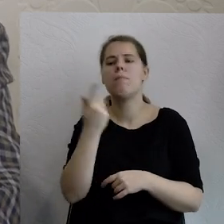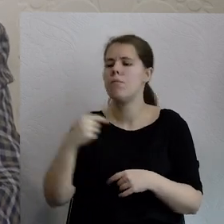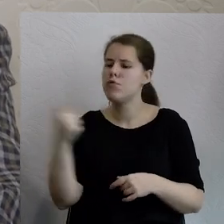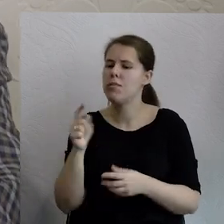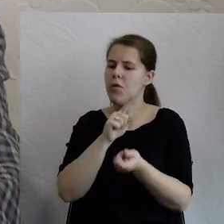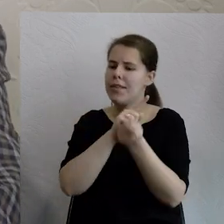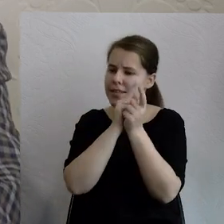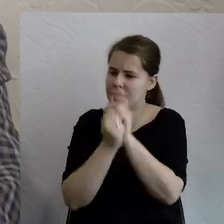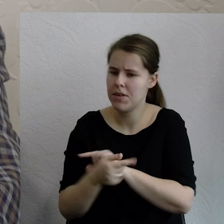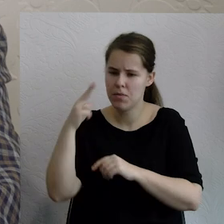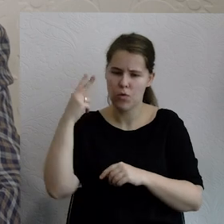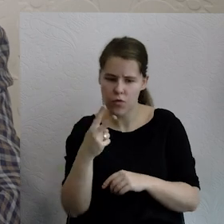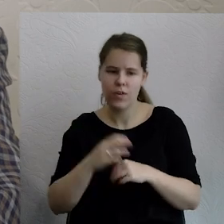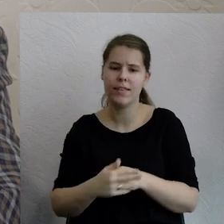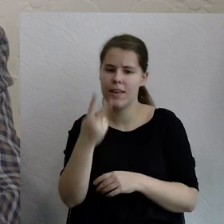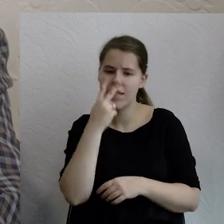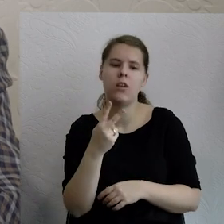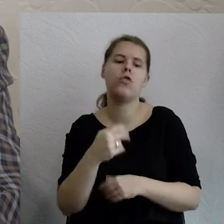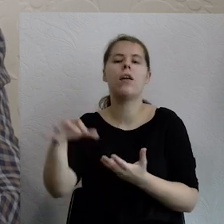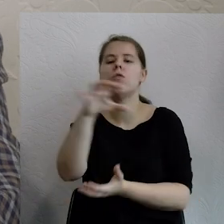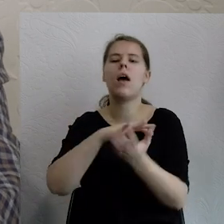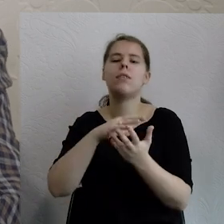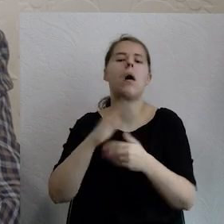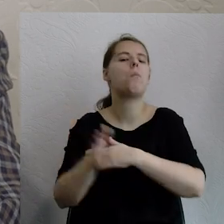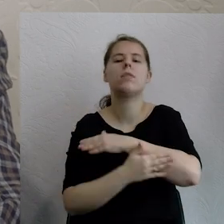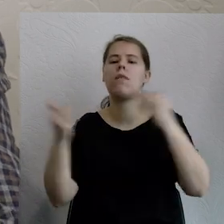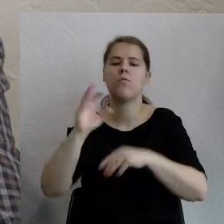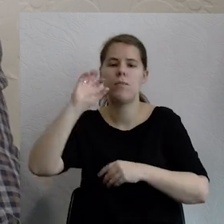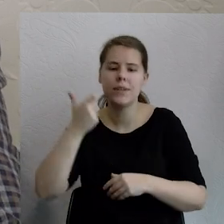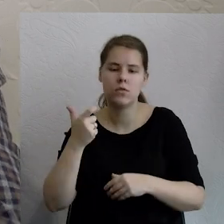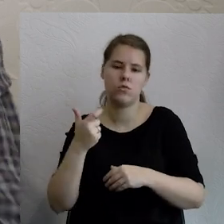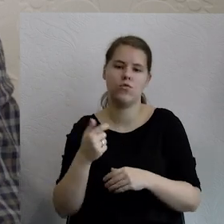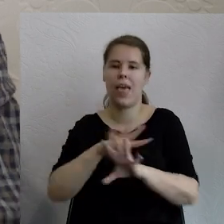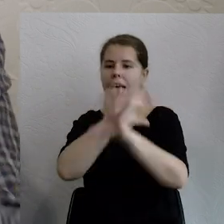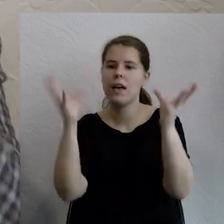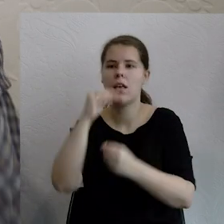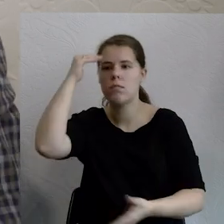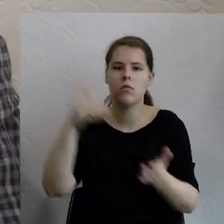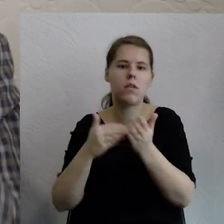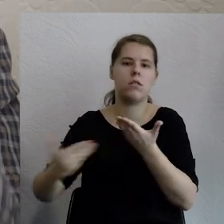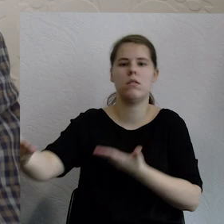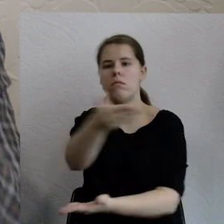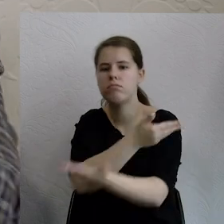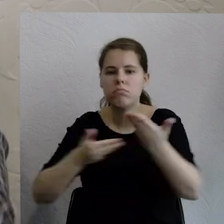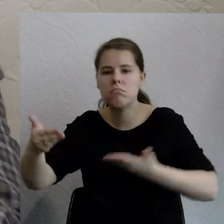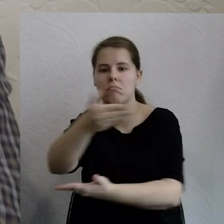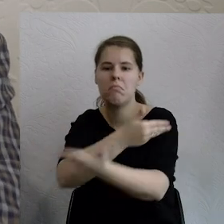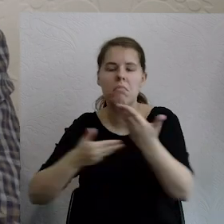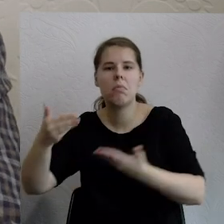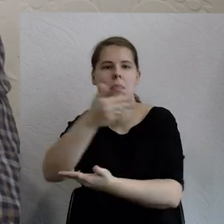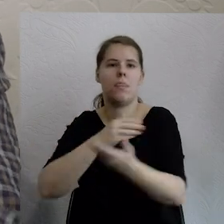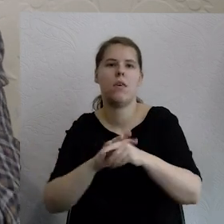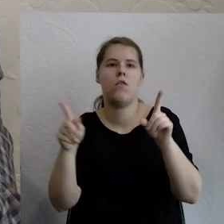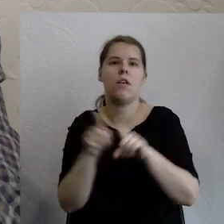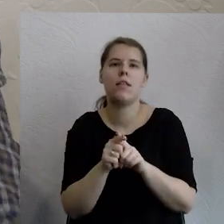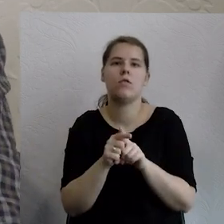zasadzie jednak symetrycznej, wymiany doświadczeń tego, co jest istotne, że możemy naszą wiedzę konfrontować